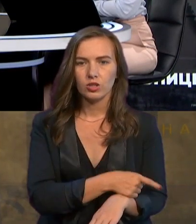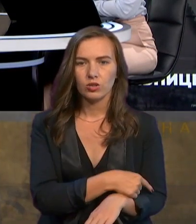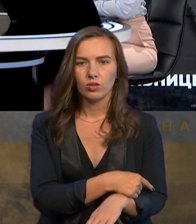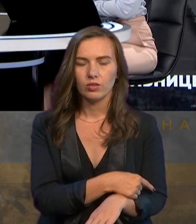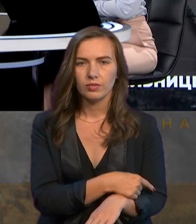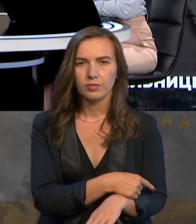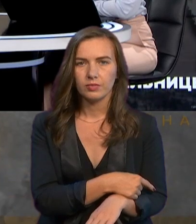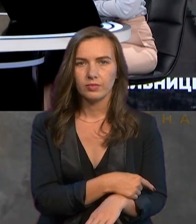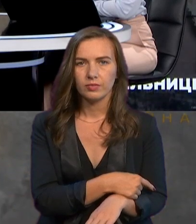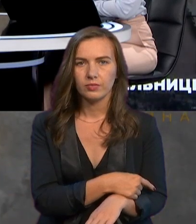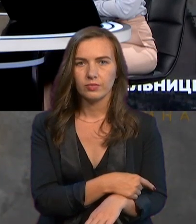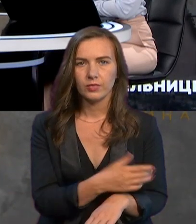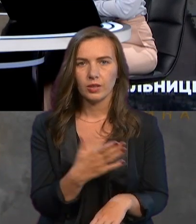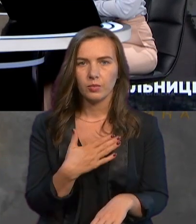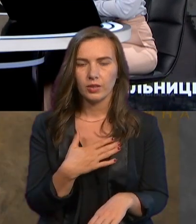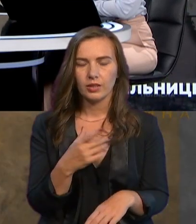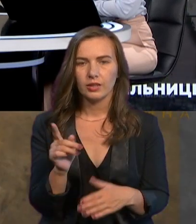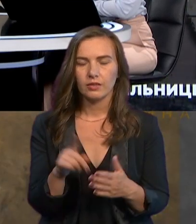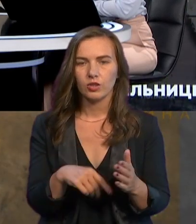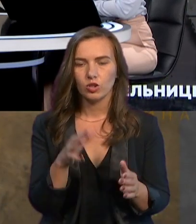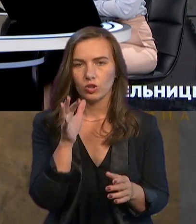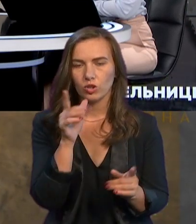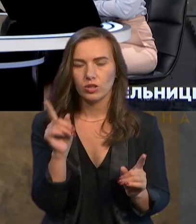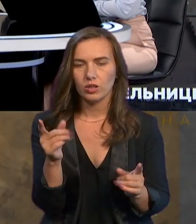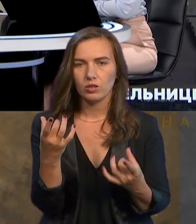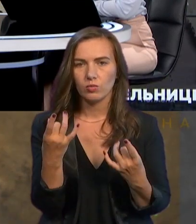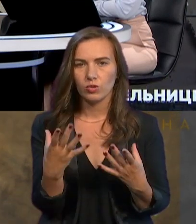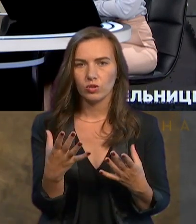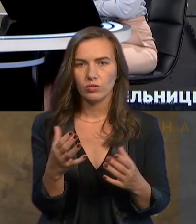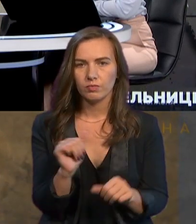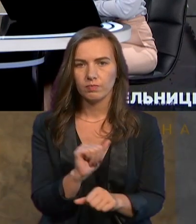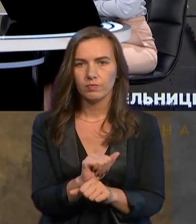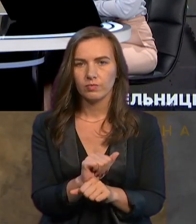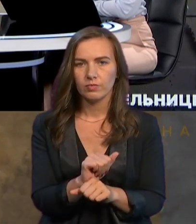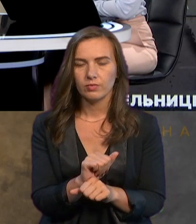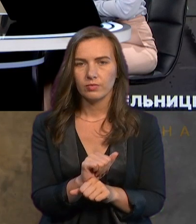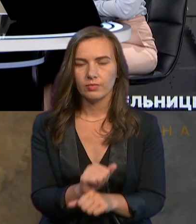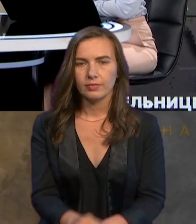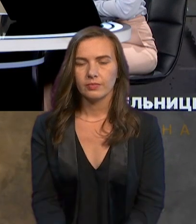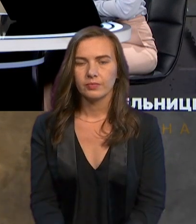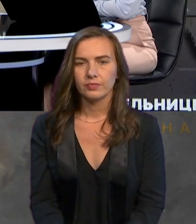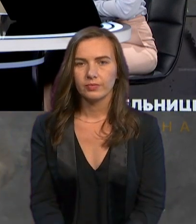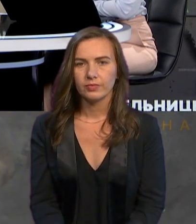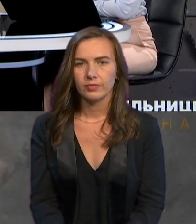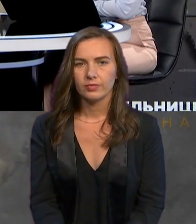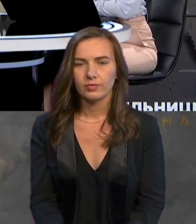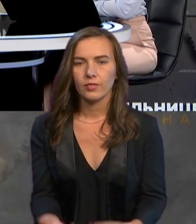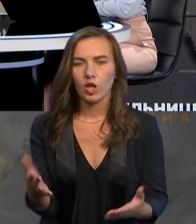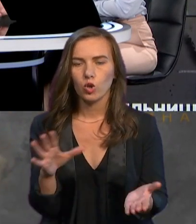і мені здавалося, час просто не рухався нікуди. Бо воно якесь було